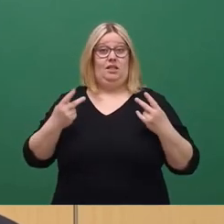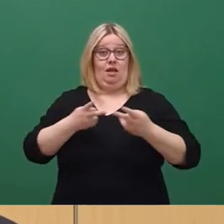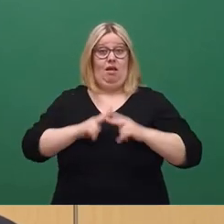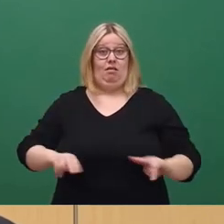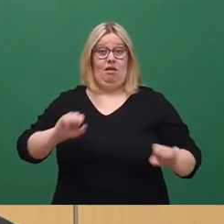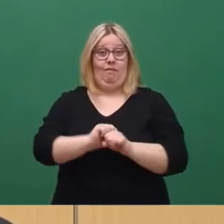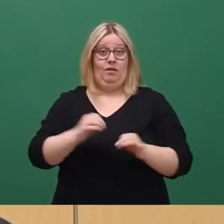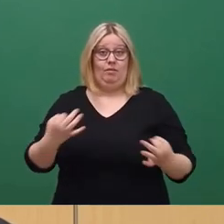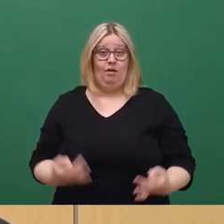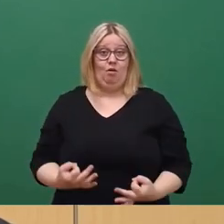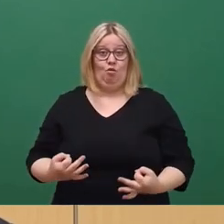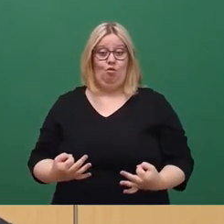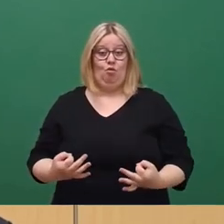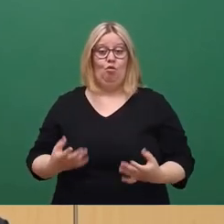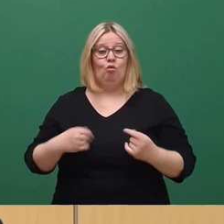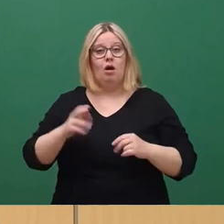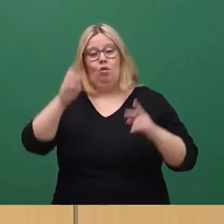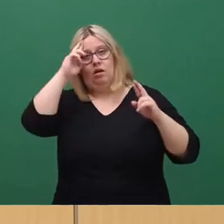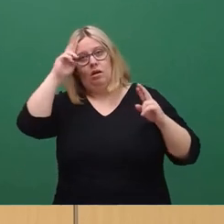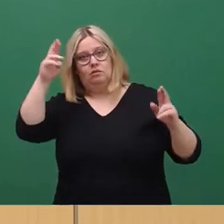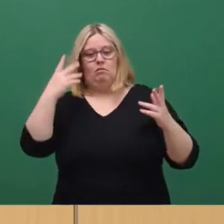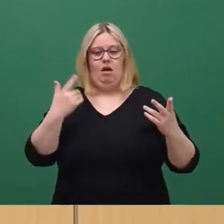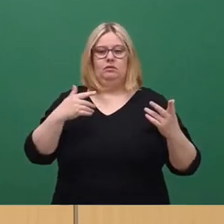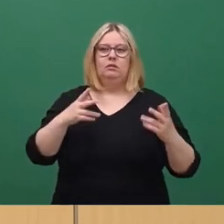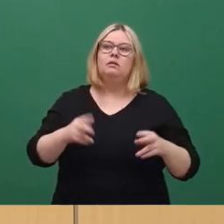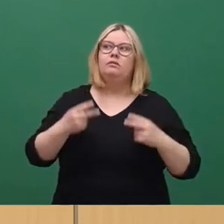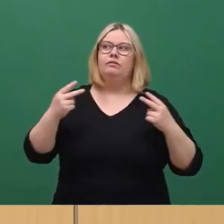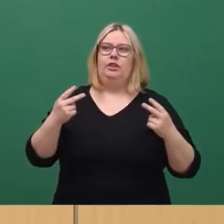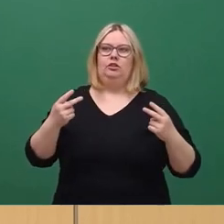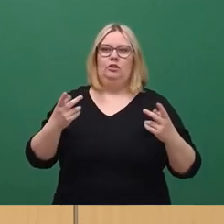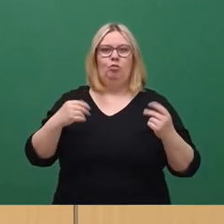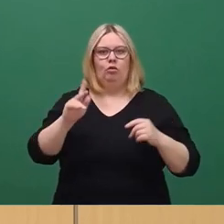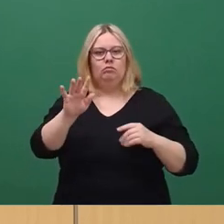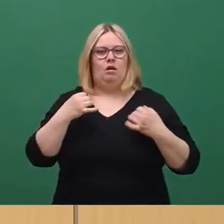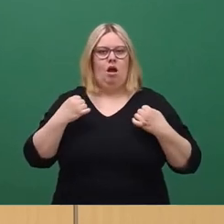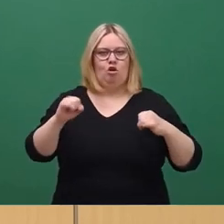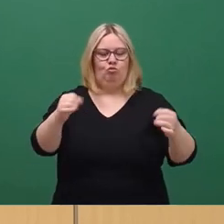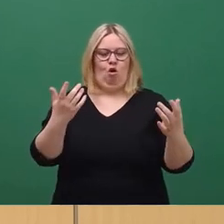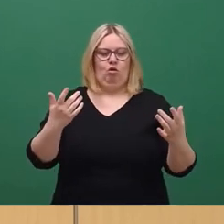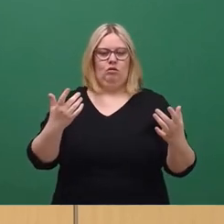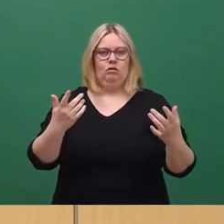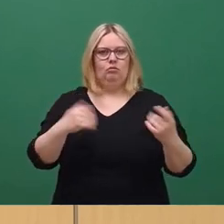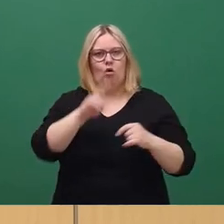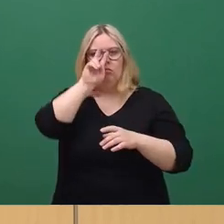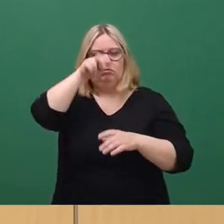und entsprechend respektvoll sollte Ihr Engagement auch betrachtet werden.